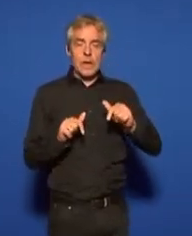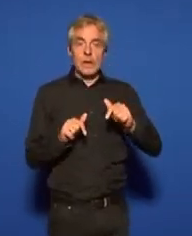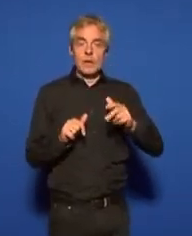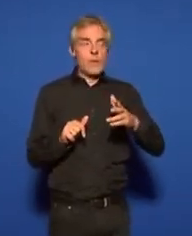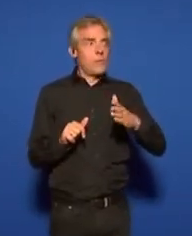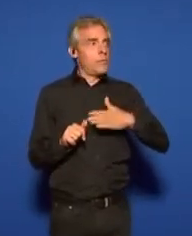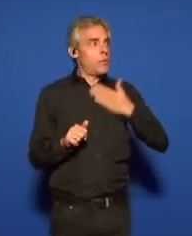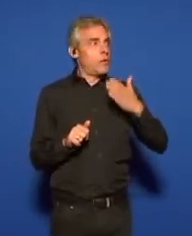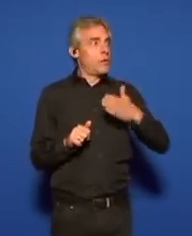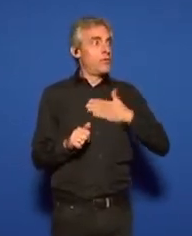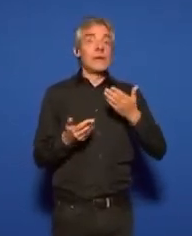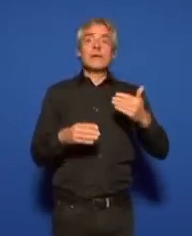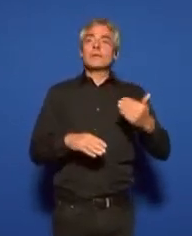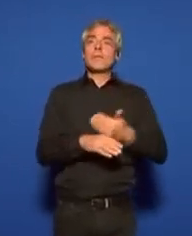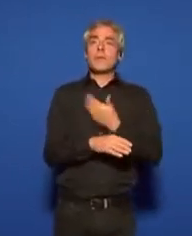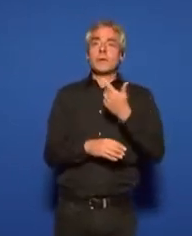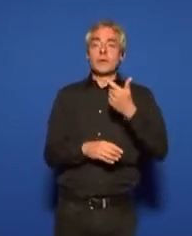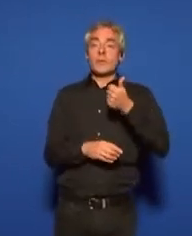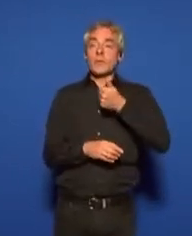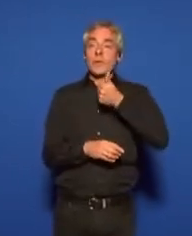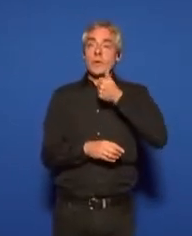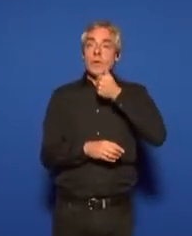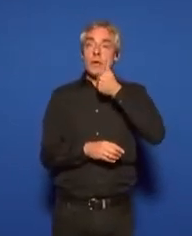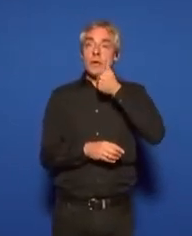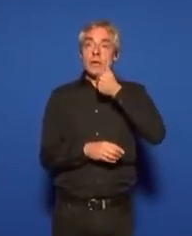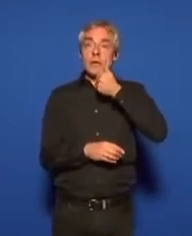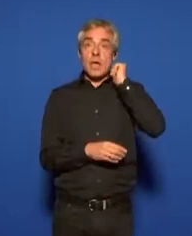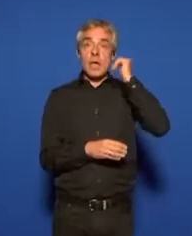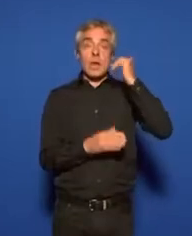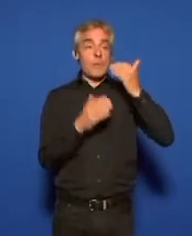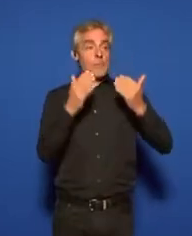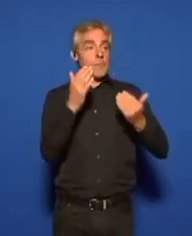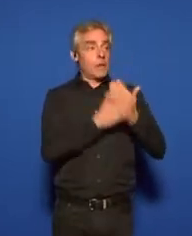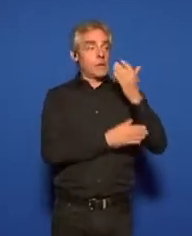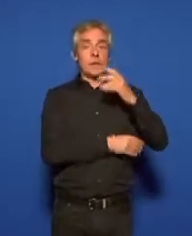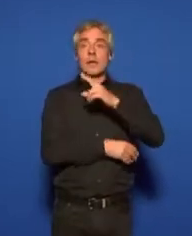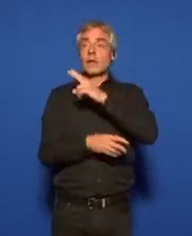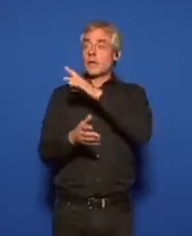Ce qui se passe depuis hier matin en Israël,